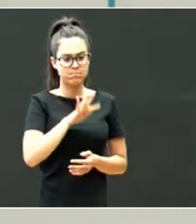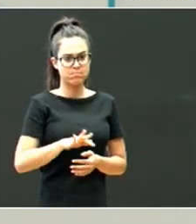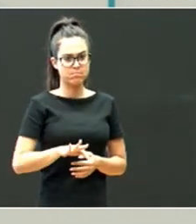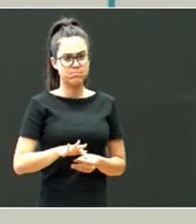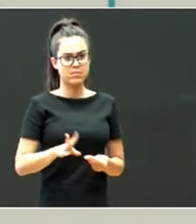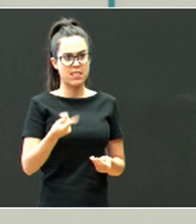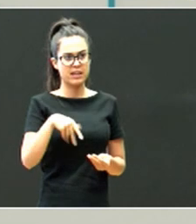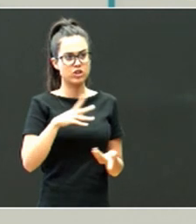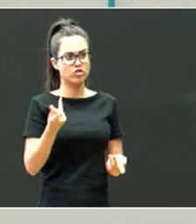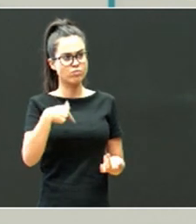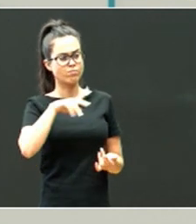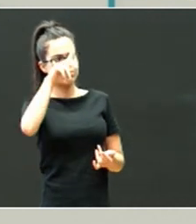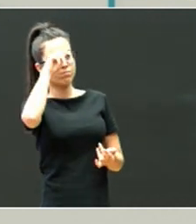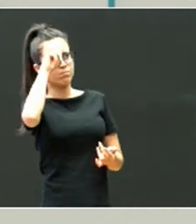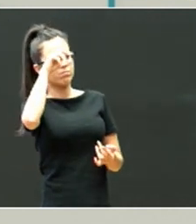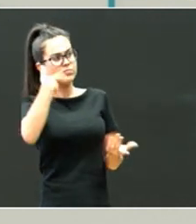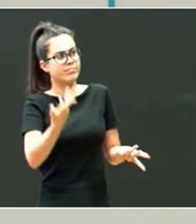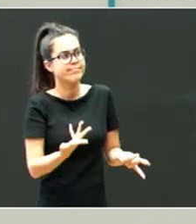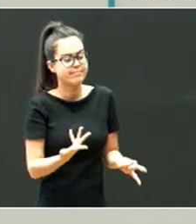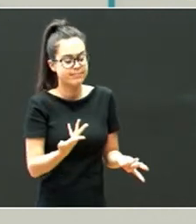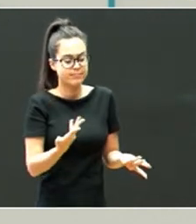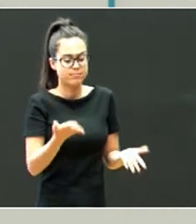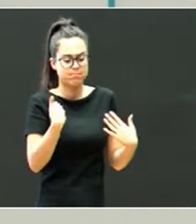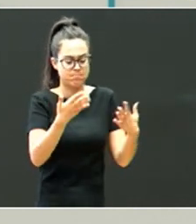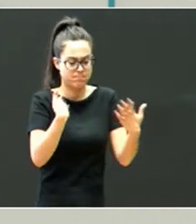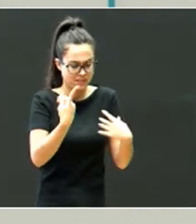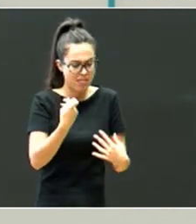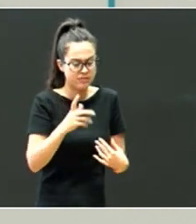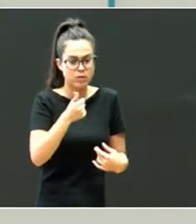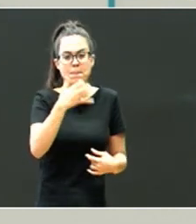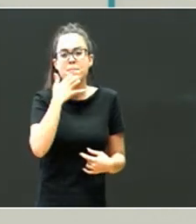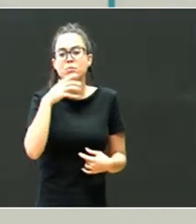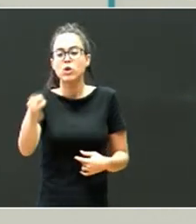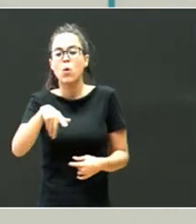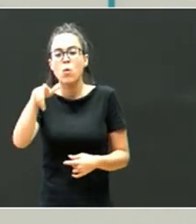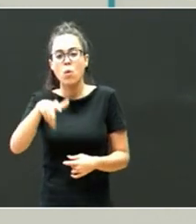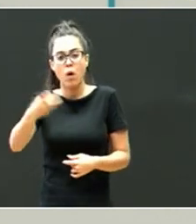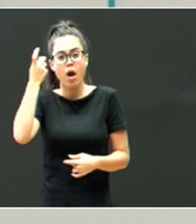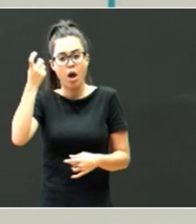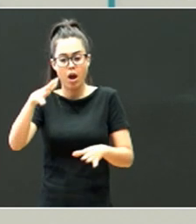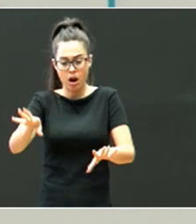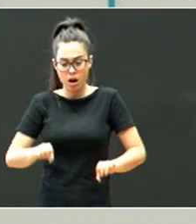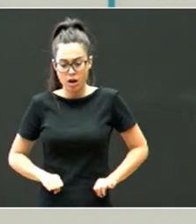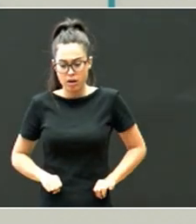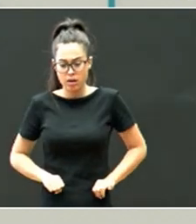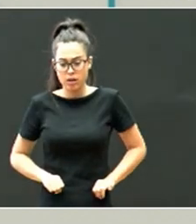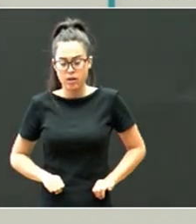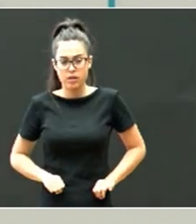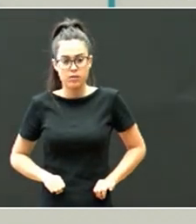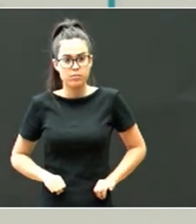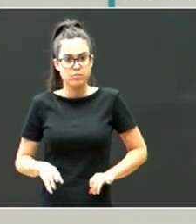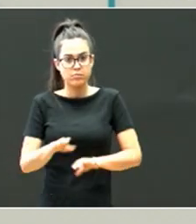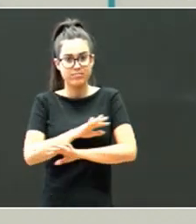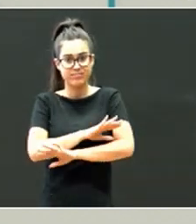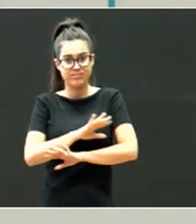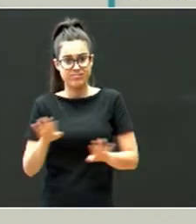jakintasuna, demagun, hau ikasle, hau adoptatua da, daukat adoptatu bat, mesedez, borraua, emendik aurrera, emendik